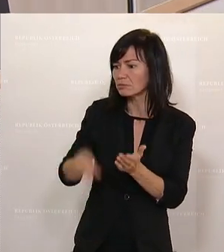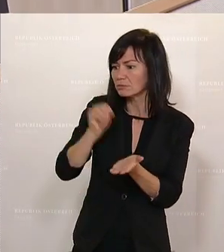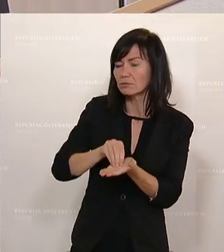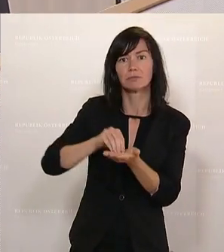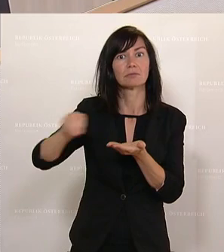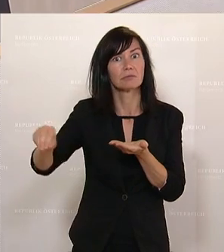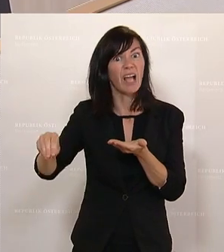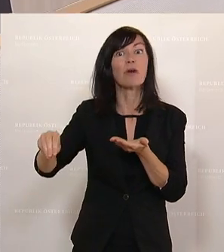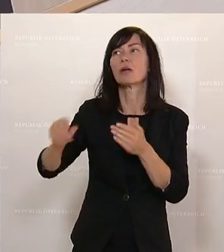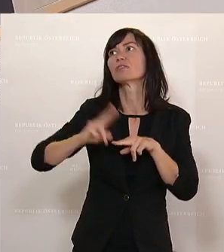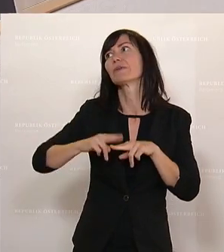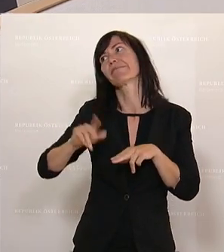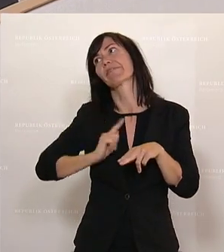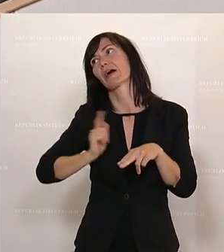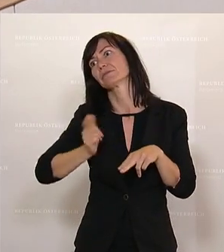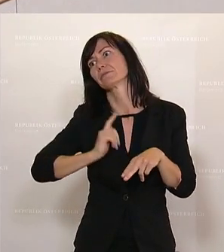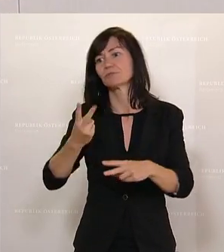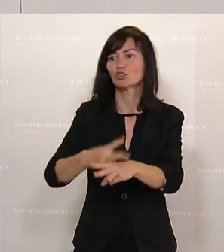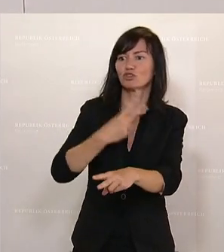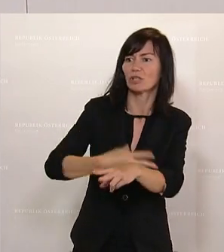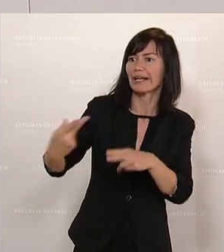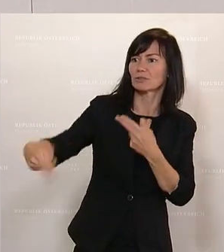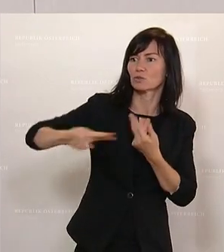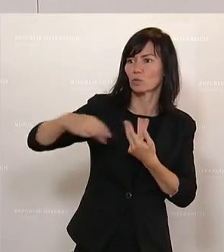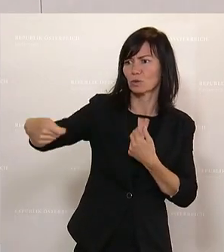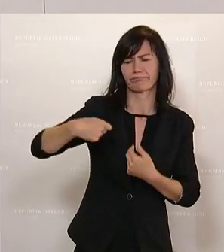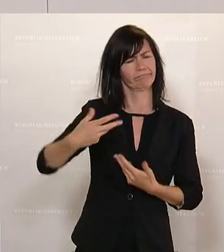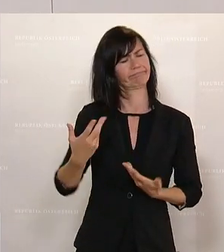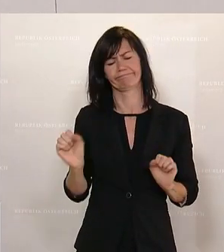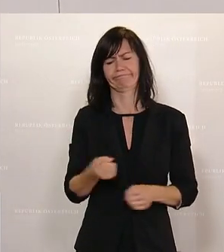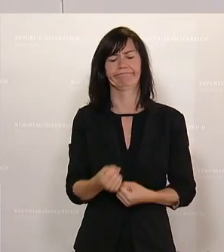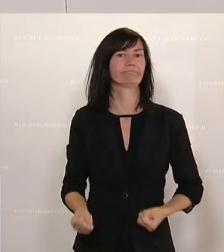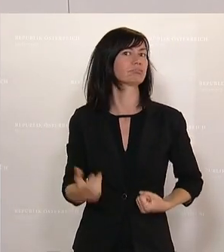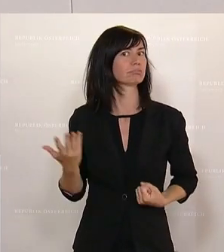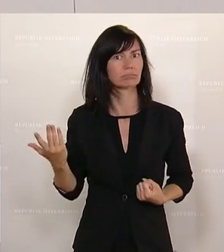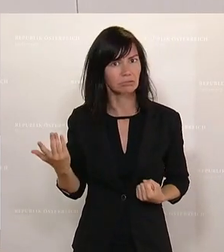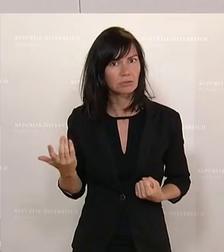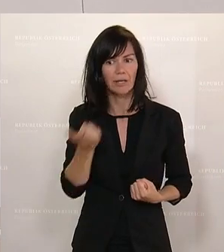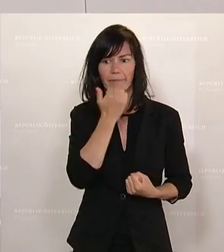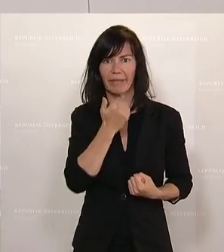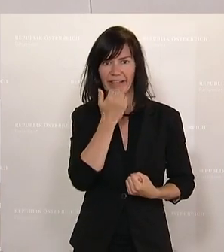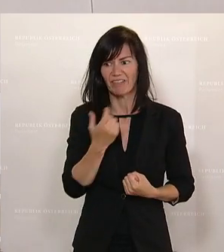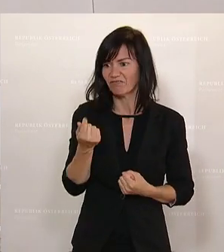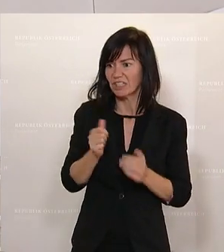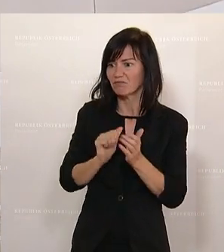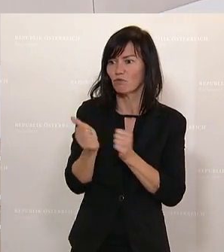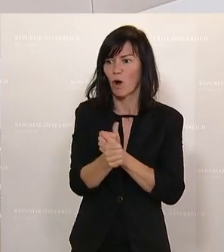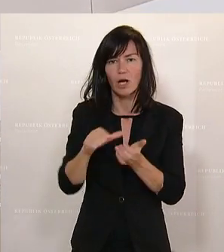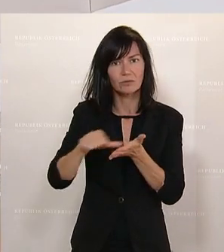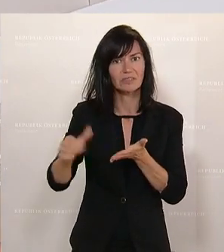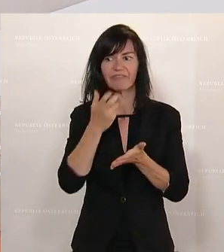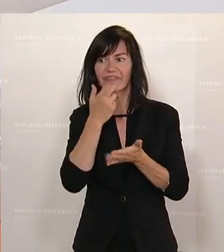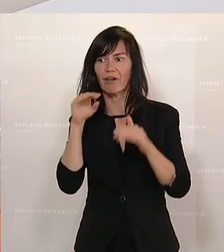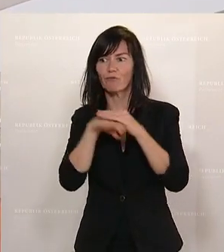und privat finanzieren und kofinanzieren müssen, wo es